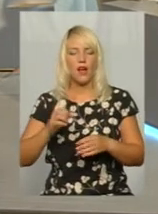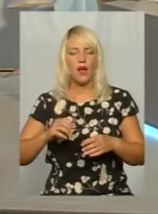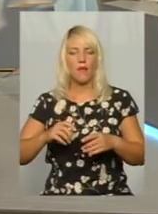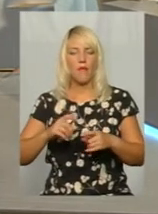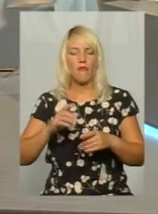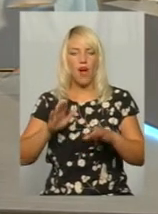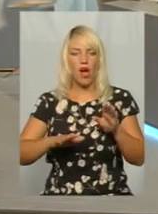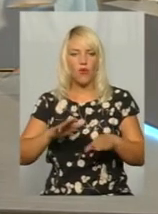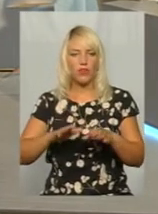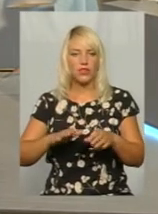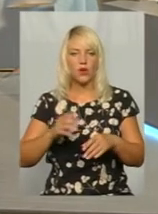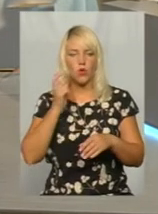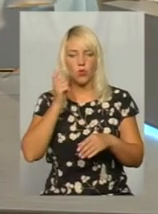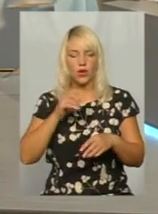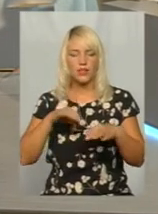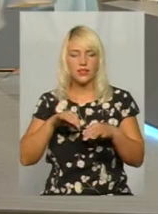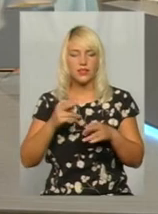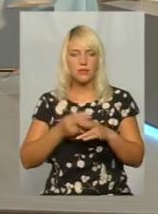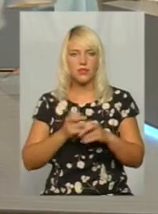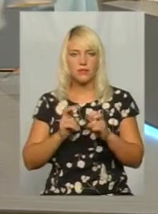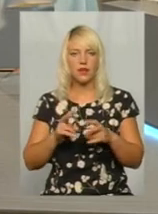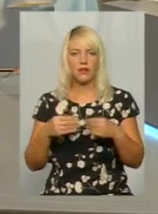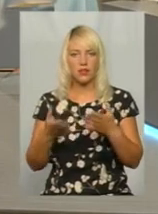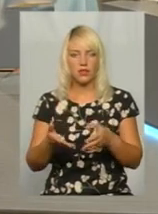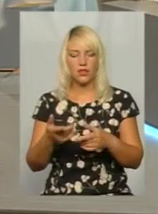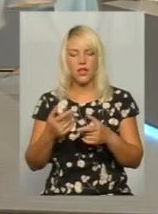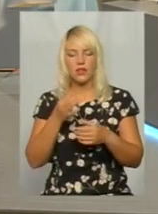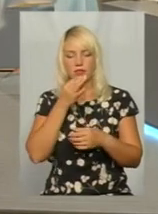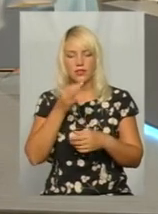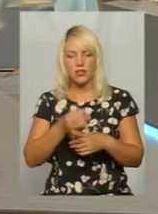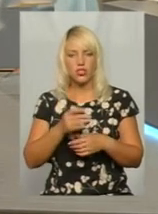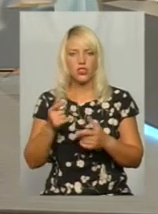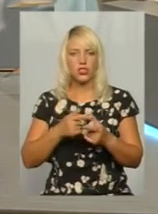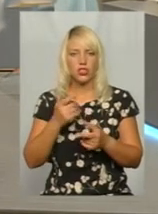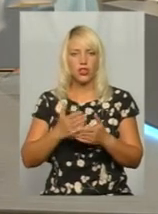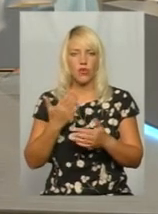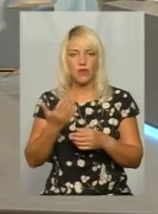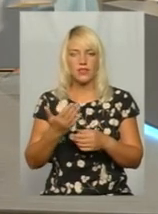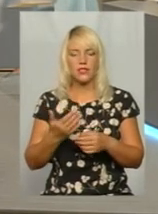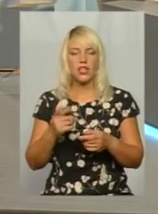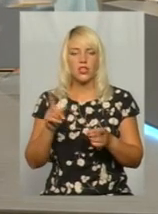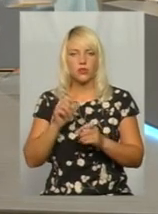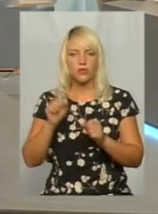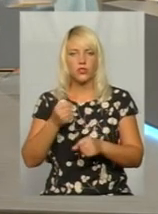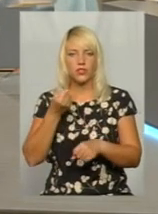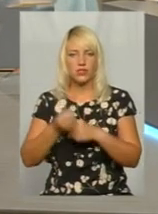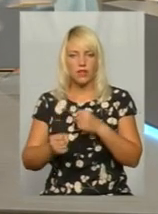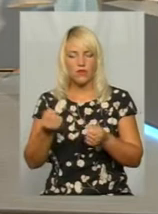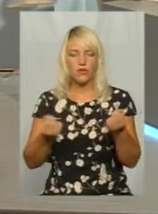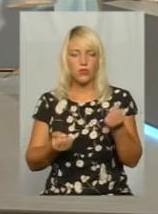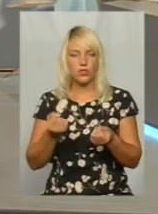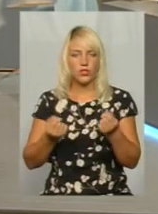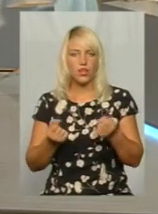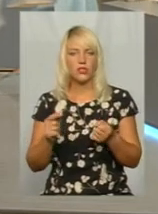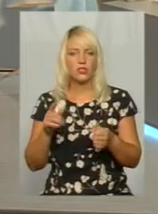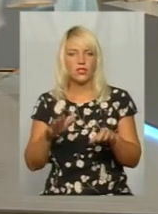комплекс «Укртрансбезпека» надала. Скажіть, чи є у вас інструмент, який може зобов'язати водія таки зважити